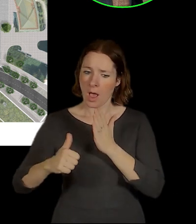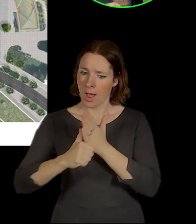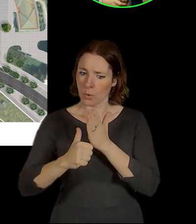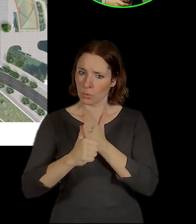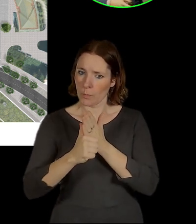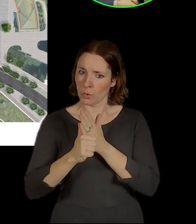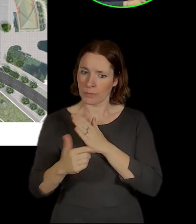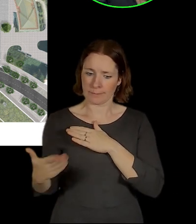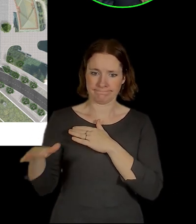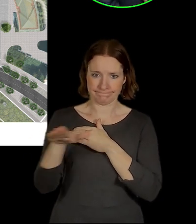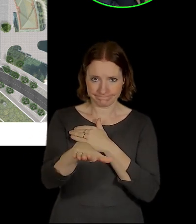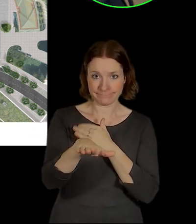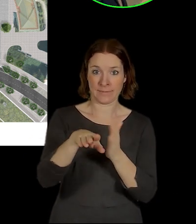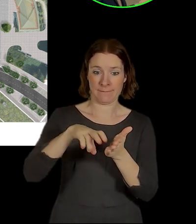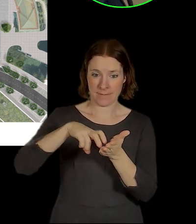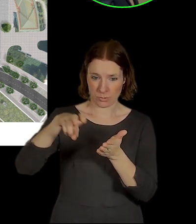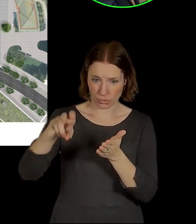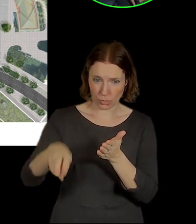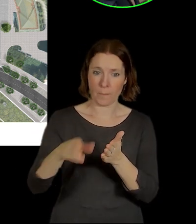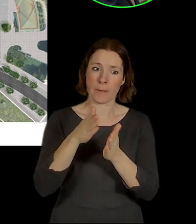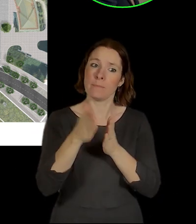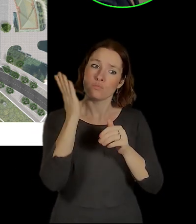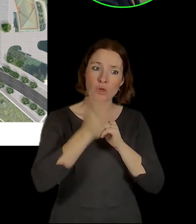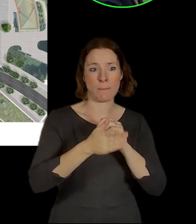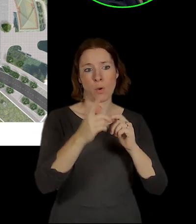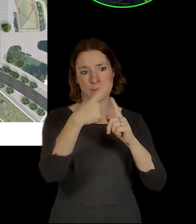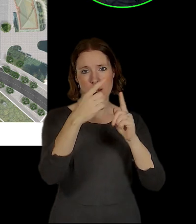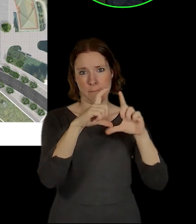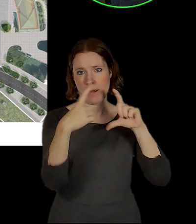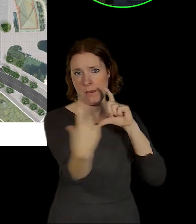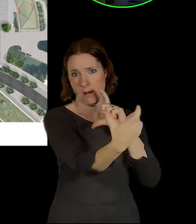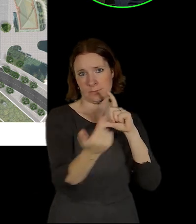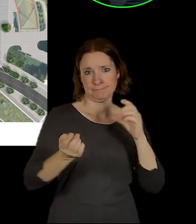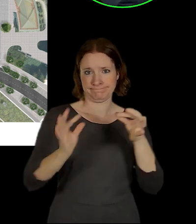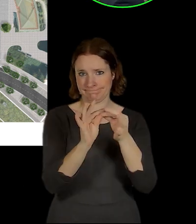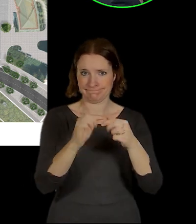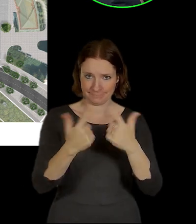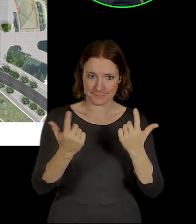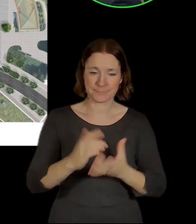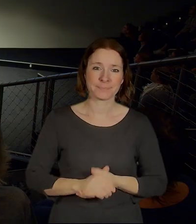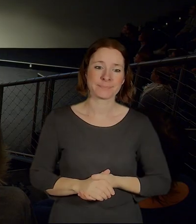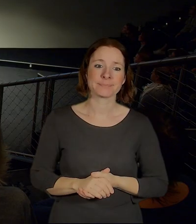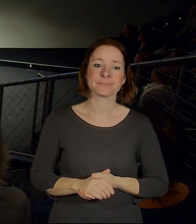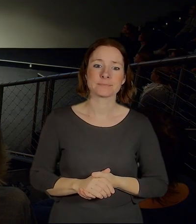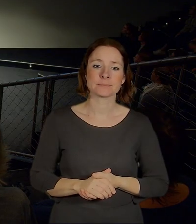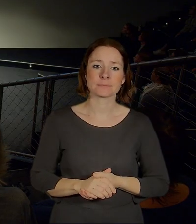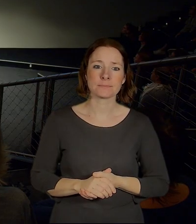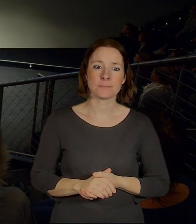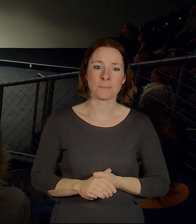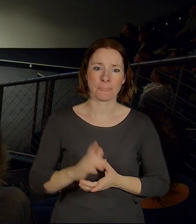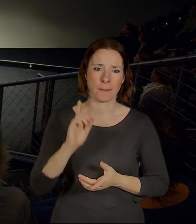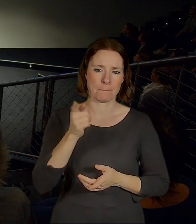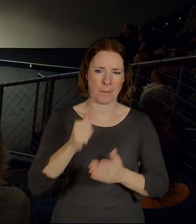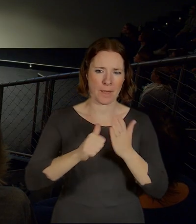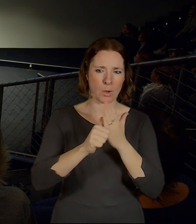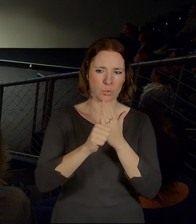tou budovou toho terminálu. Ten terminál, tady by měly zastavovat ty autobusy, to